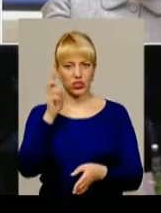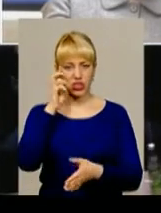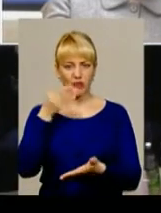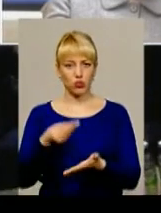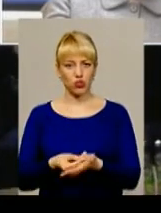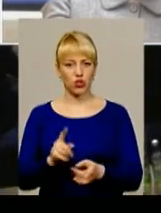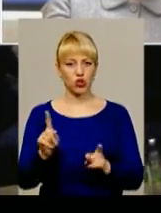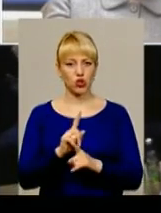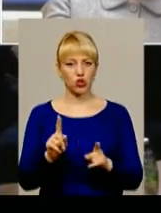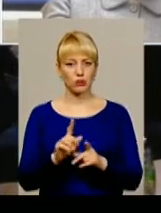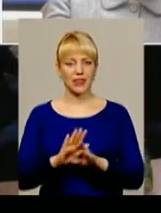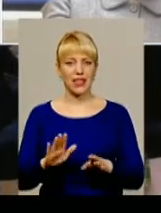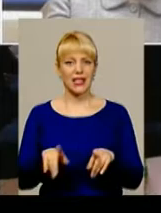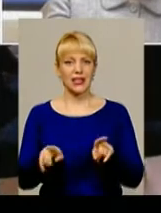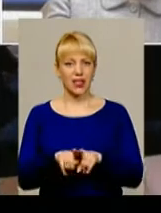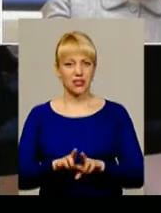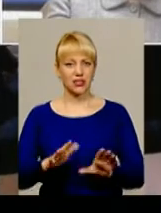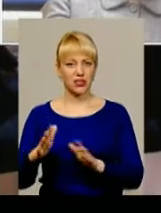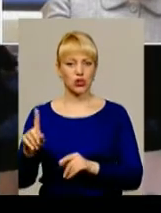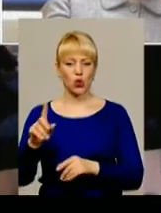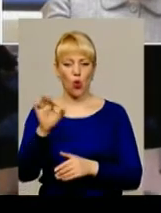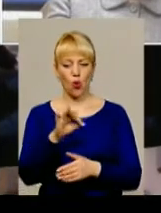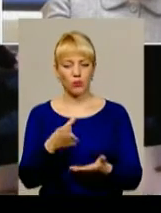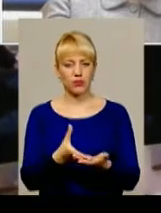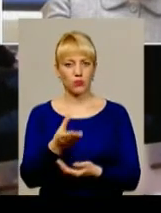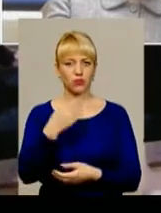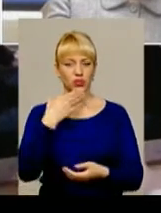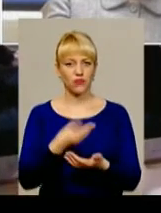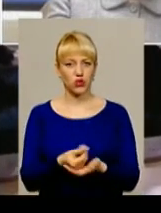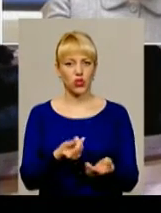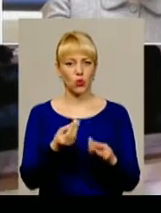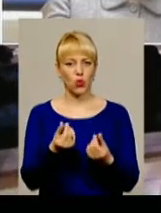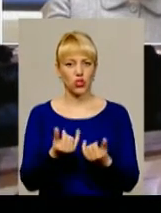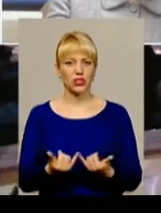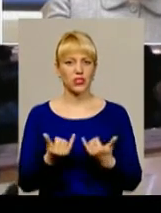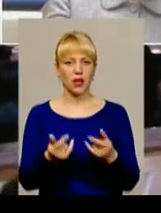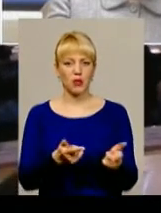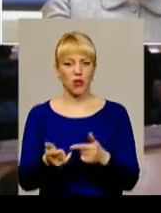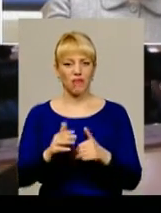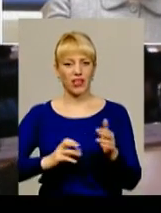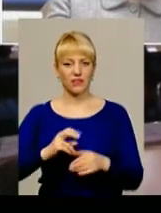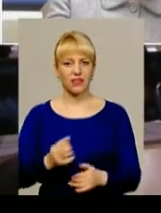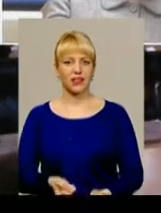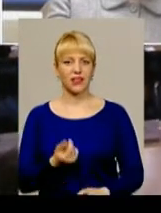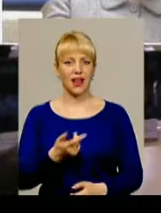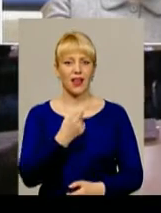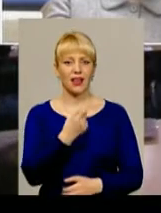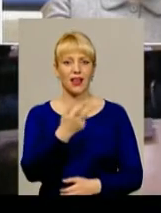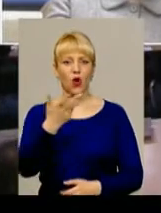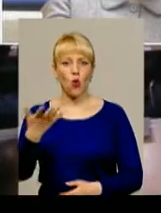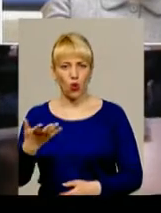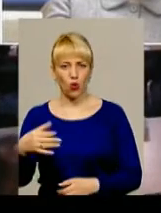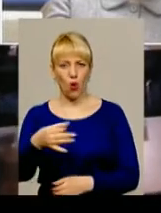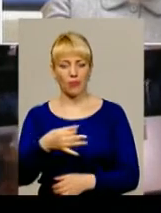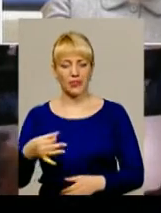бюджету, щоб не ставалося так, що область платить свої кошти за підготовку фахівців для кількох областей. 50